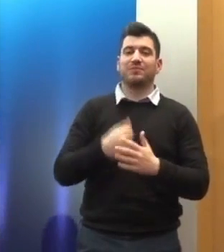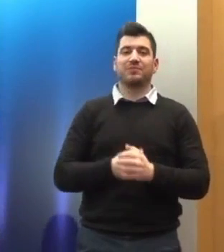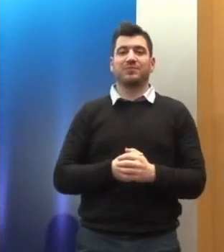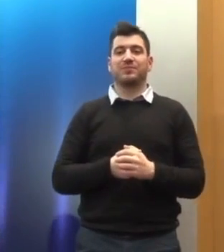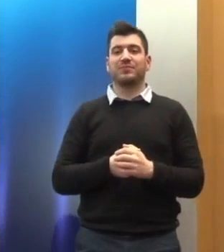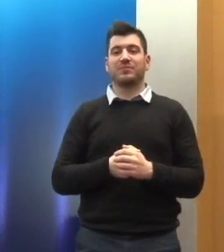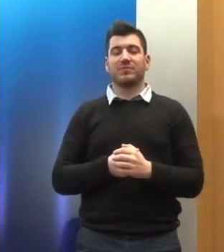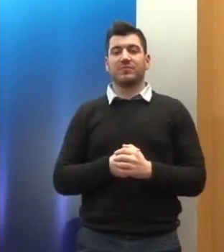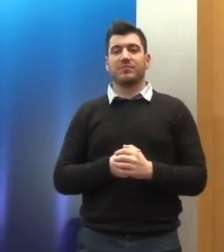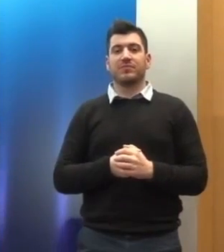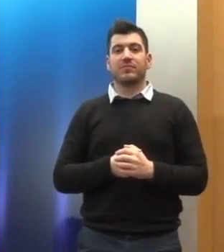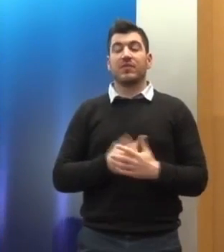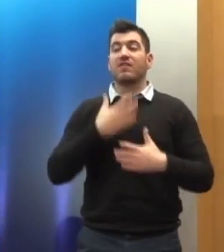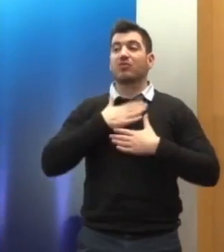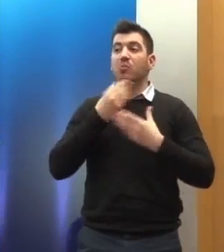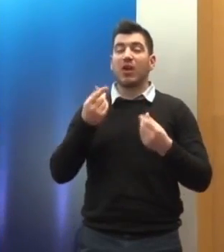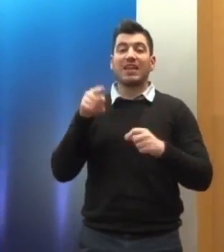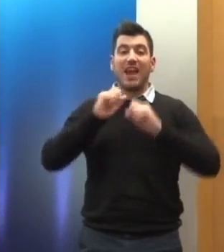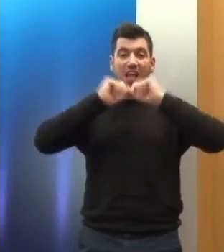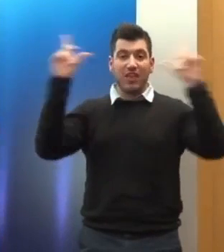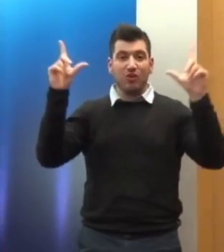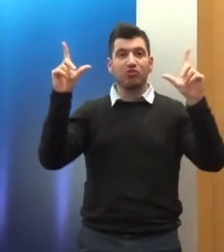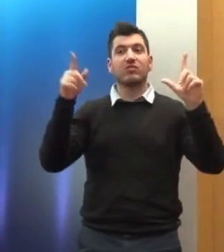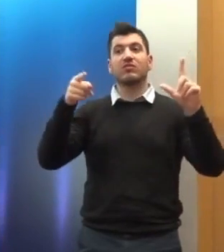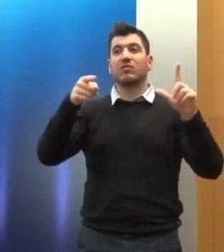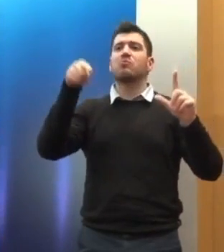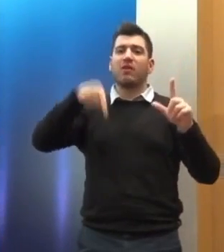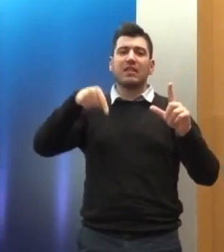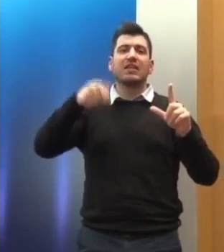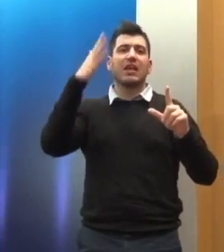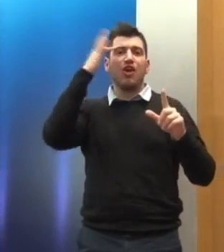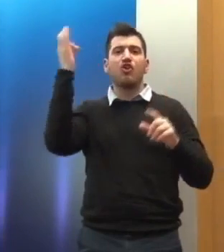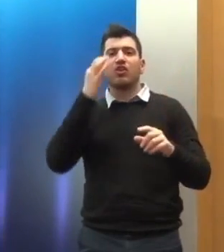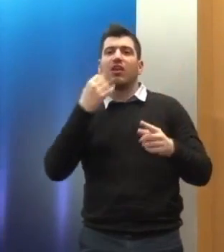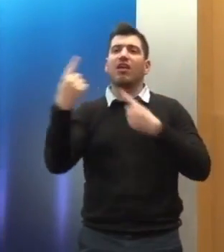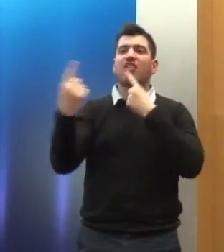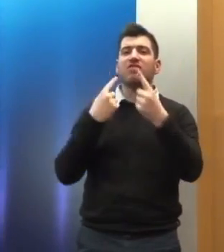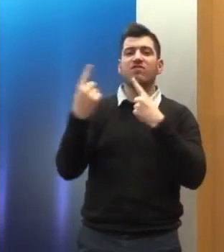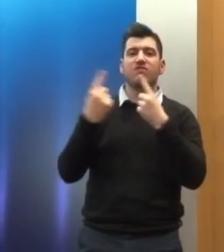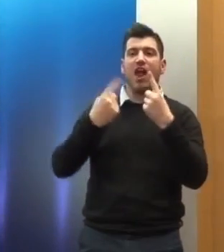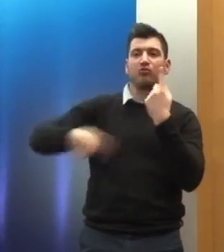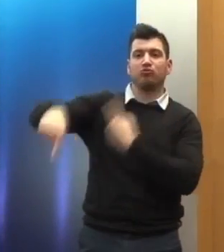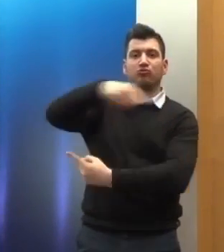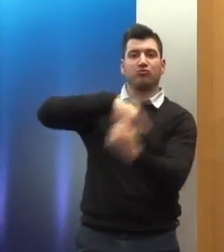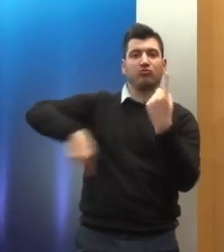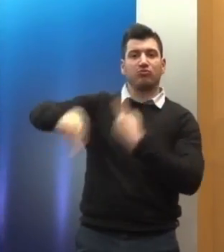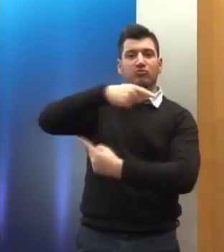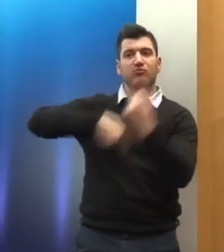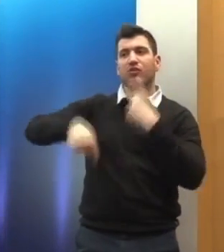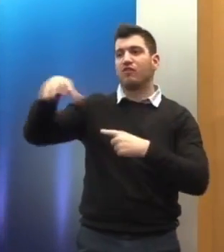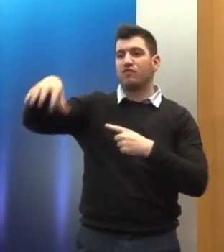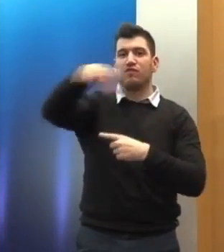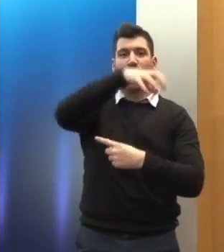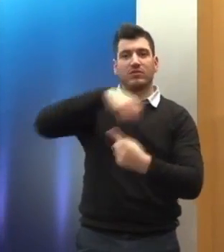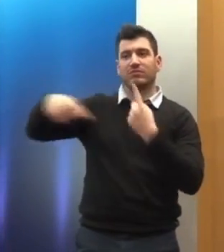Για την εκδήλωση αυτή, η οποία κινείται στην λογική του διαλόγου με όλους τους φορείς.